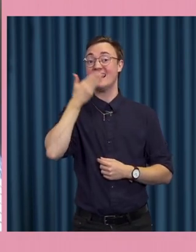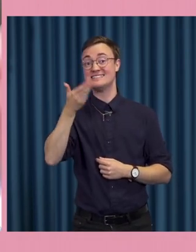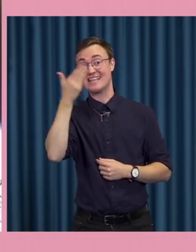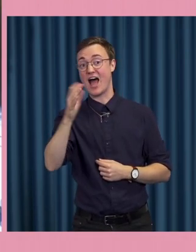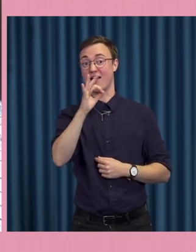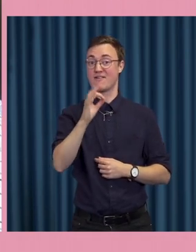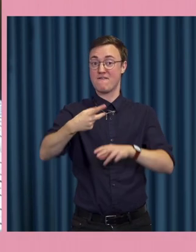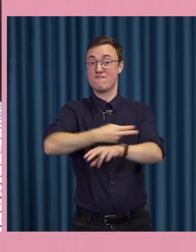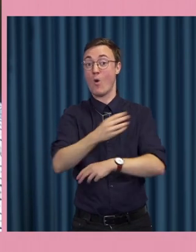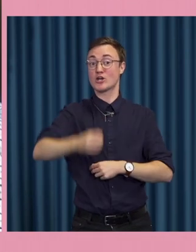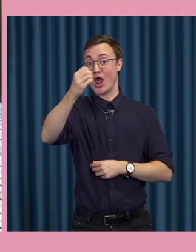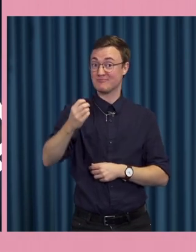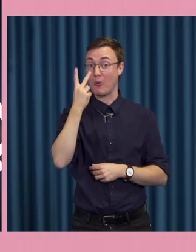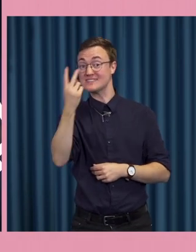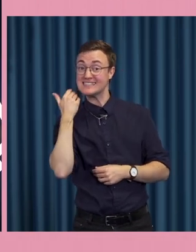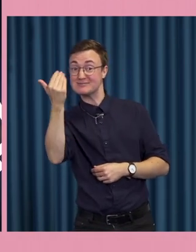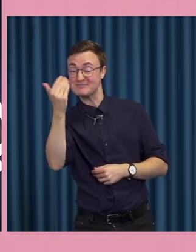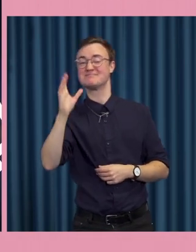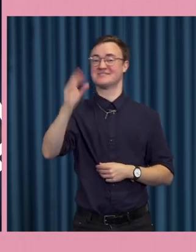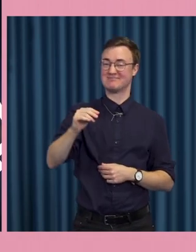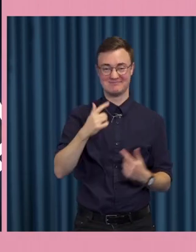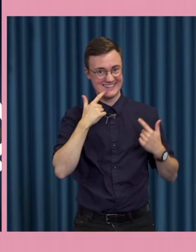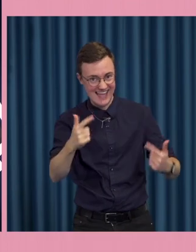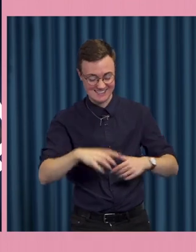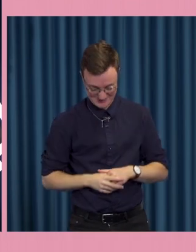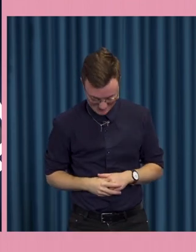och så ses vi en annan dag ja tack snälla